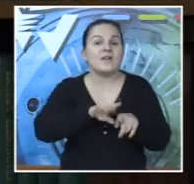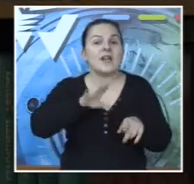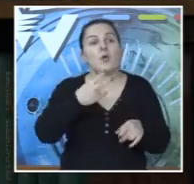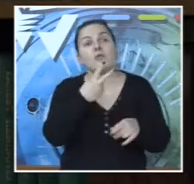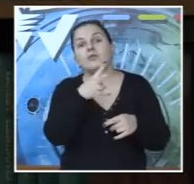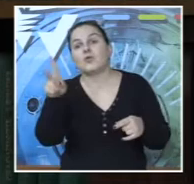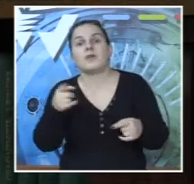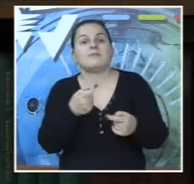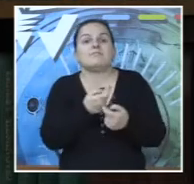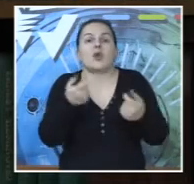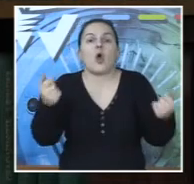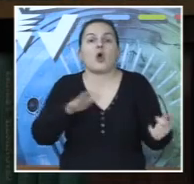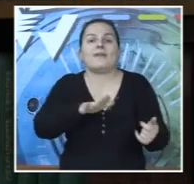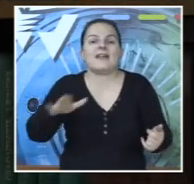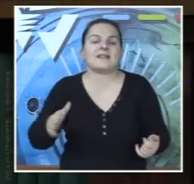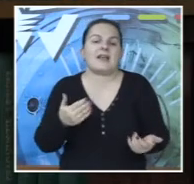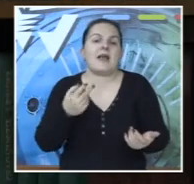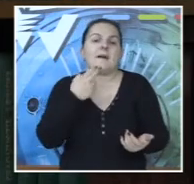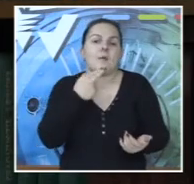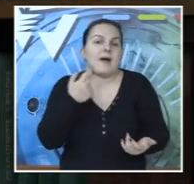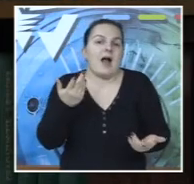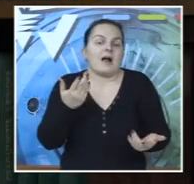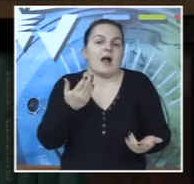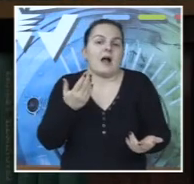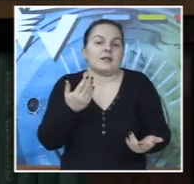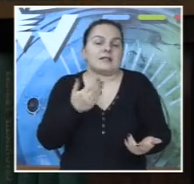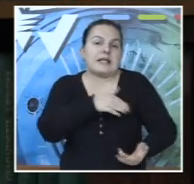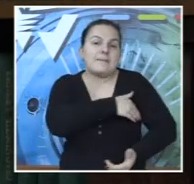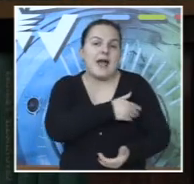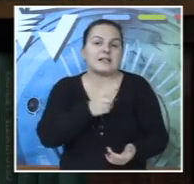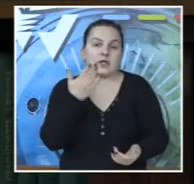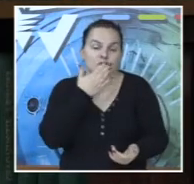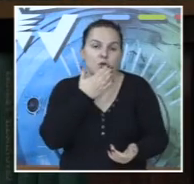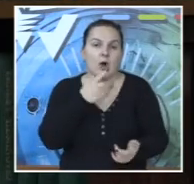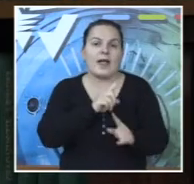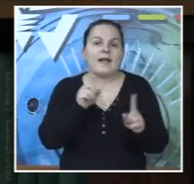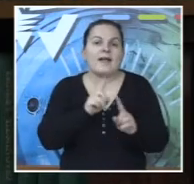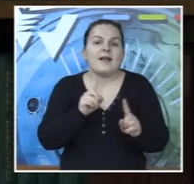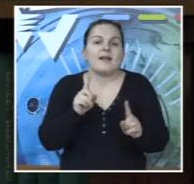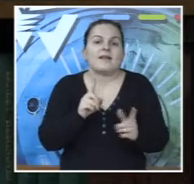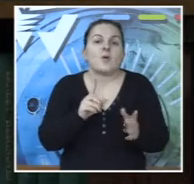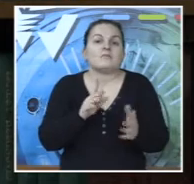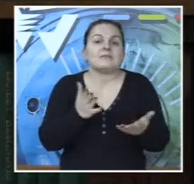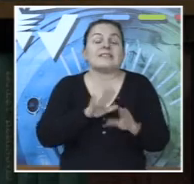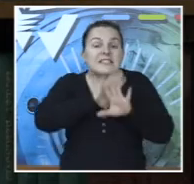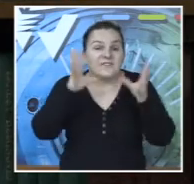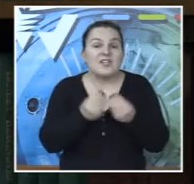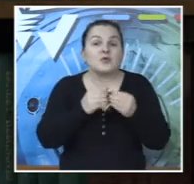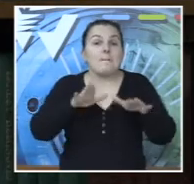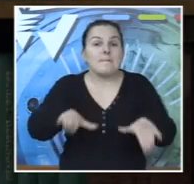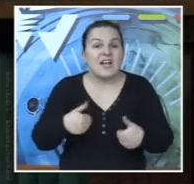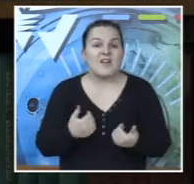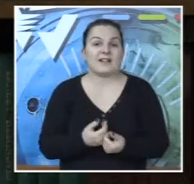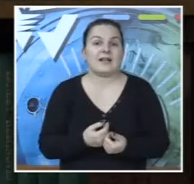drugari iz razreda, nego bilo ko od te djece, dječaka iz gimnazije, niko se nije, znači,